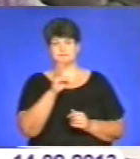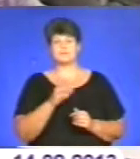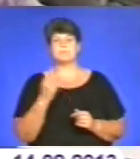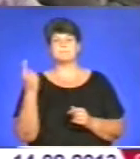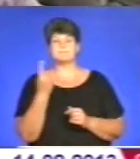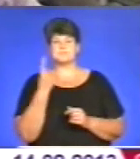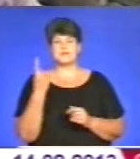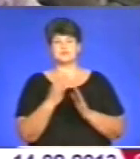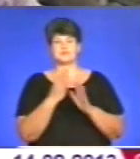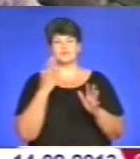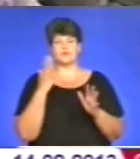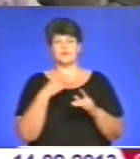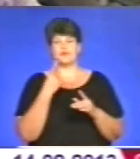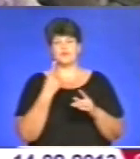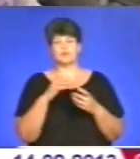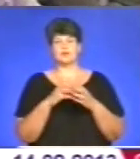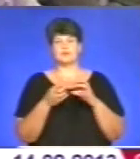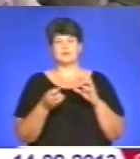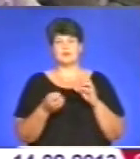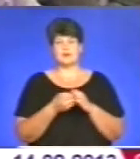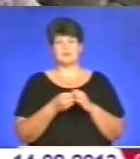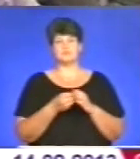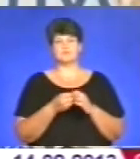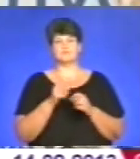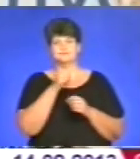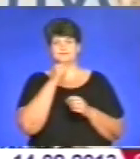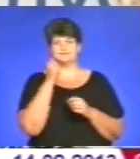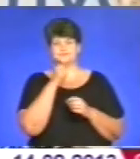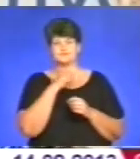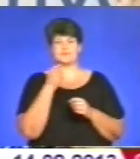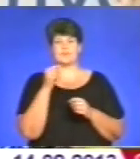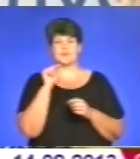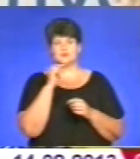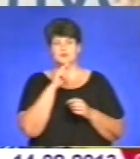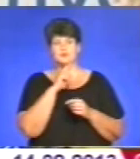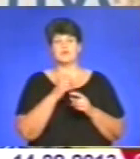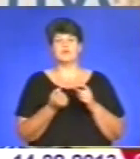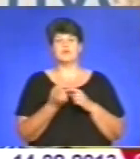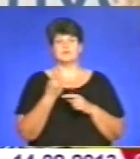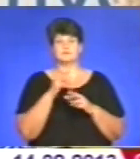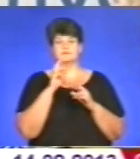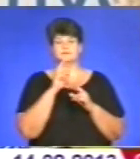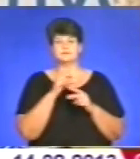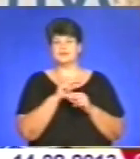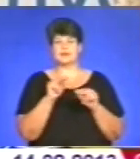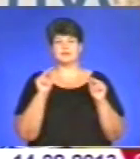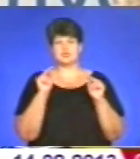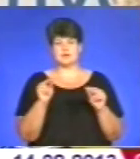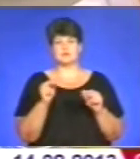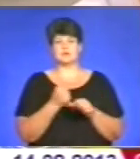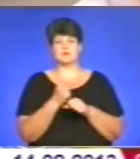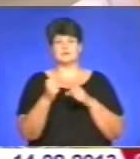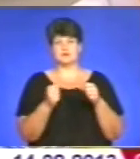Першочерговою фахівці називають проблему детінізації економіки. У випадку нелегального працевлаштування страждає сам